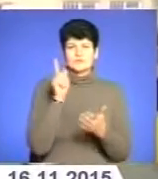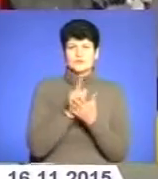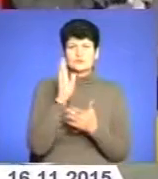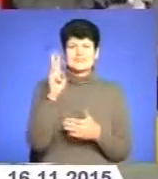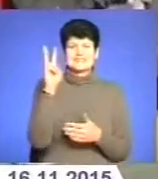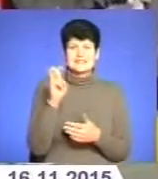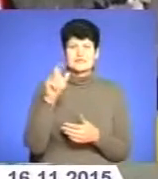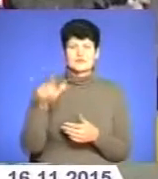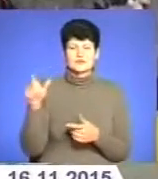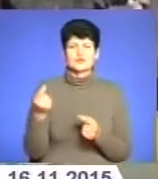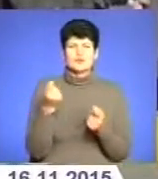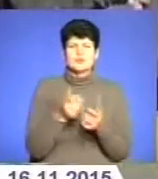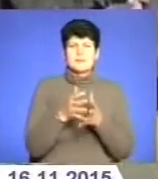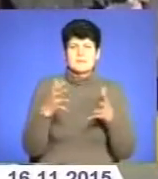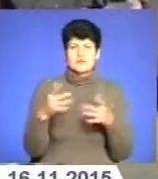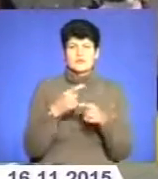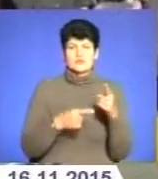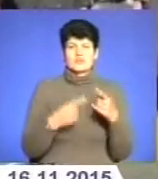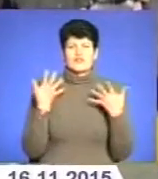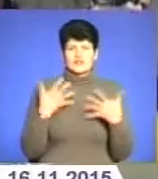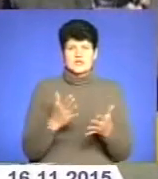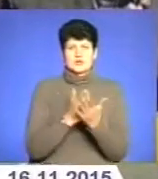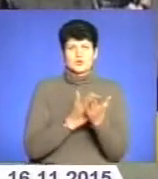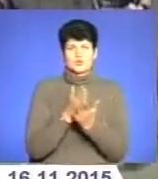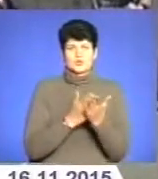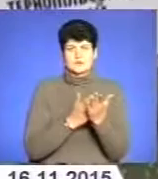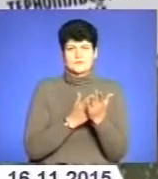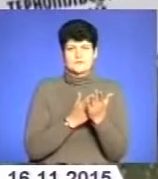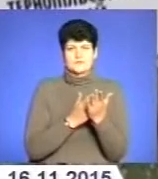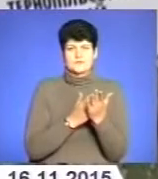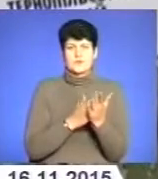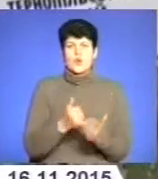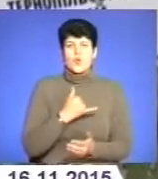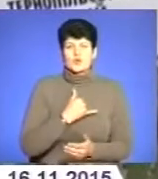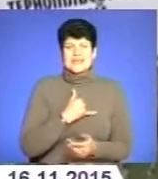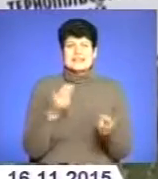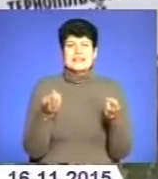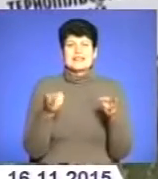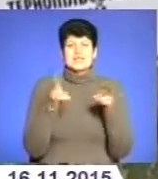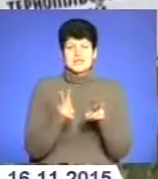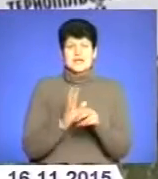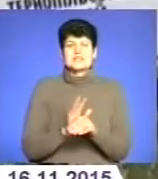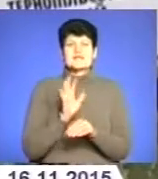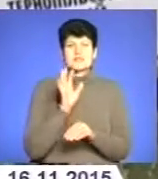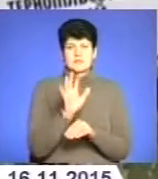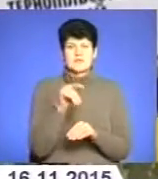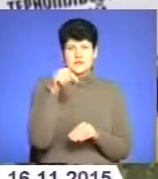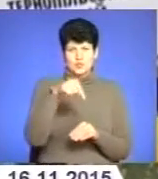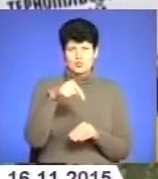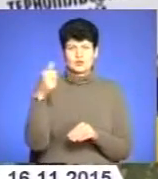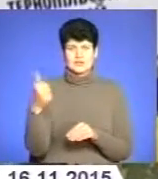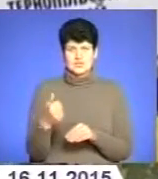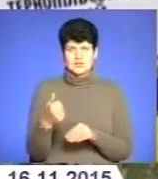Трохи більше, як половина із них, уже служить у Збройних силах України. У нас залишаються відправки на цьому тижні